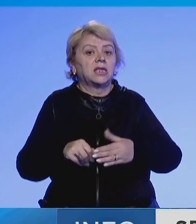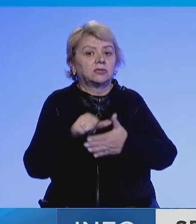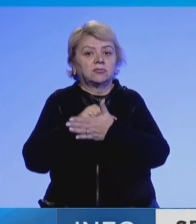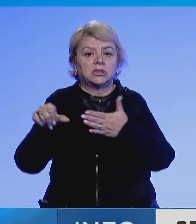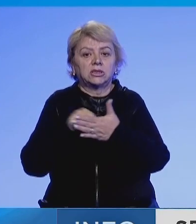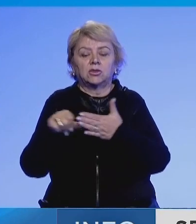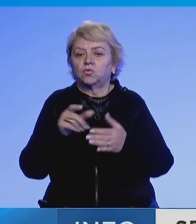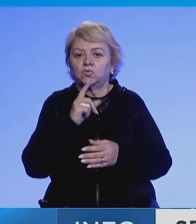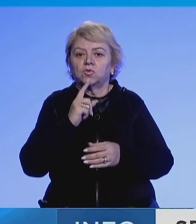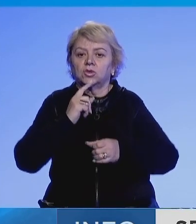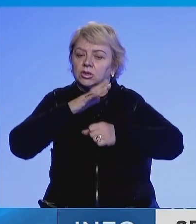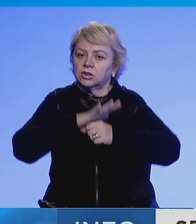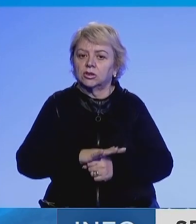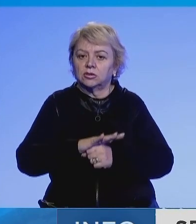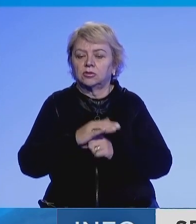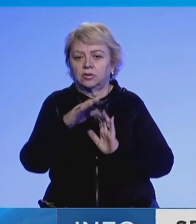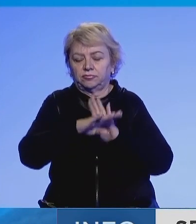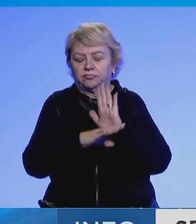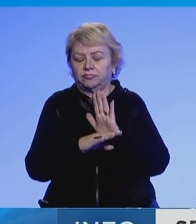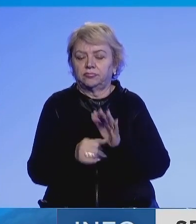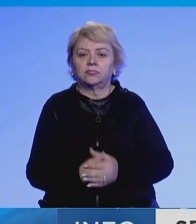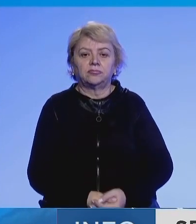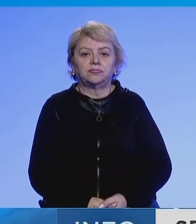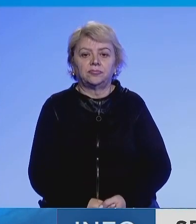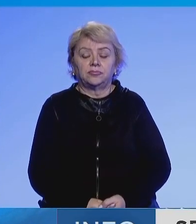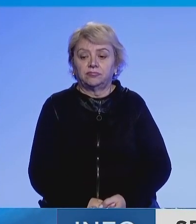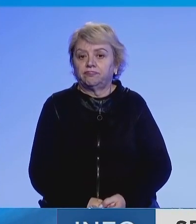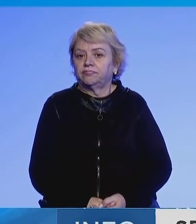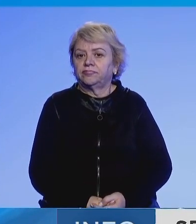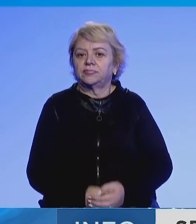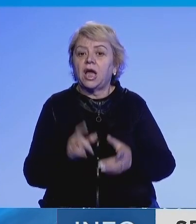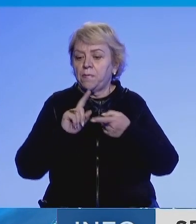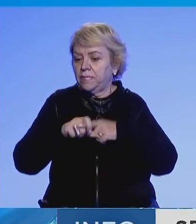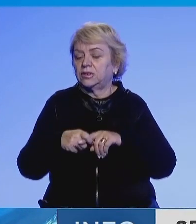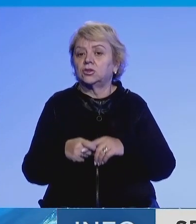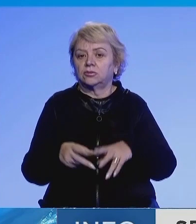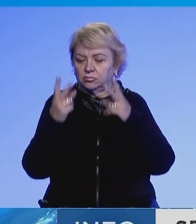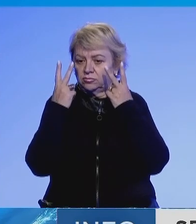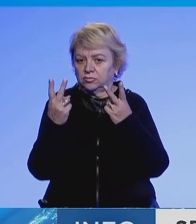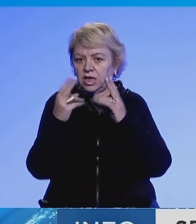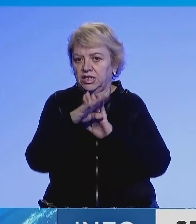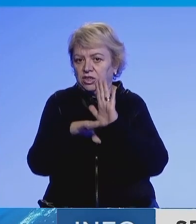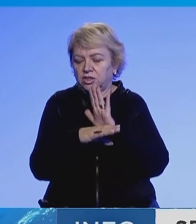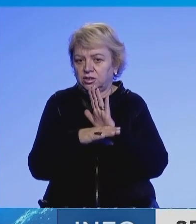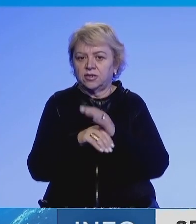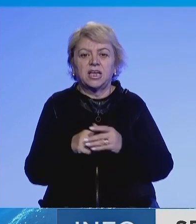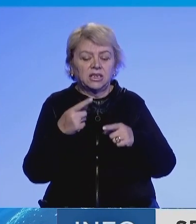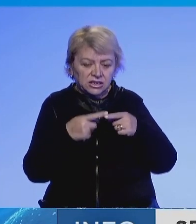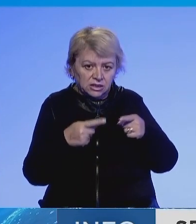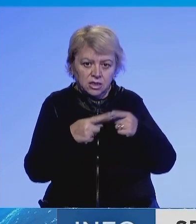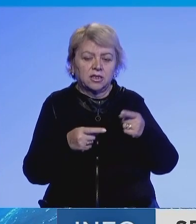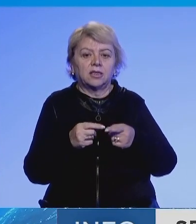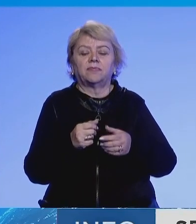gjdo shkelsit e këtyre masave të parapara në leqë. Dhe produkte të themelore në kuptim këti ligjë janë drithrat, mjeli,